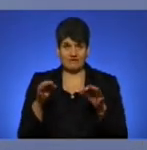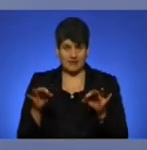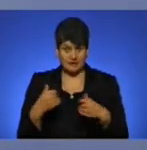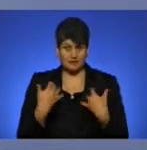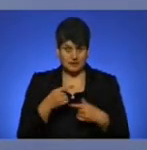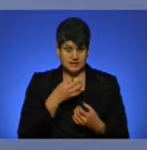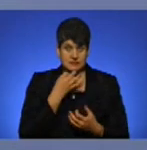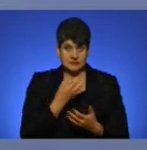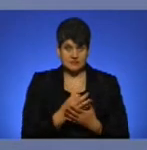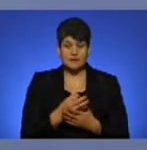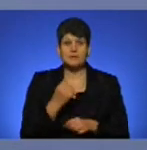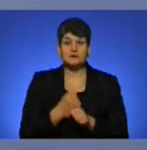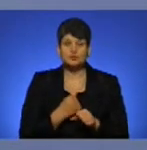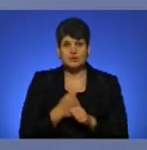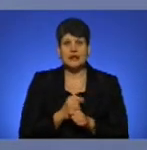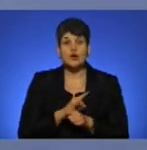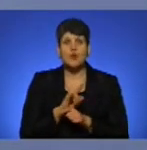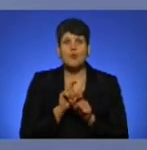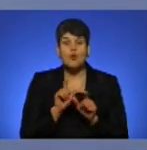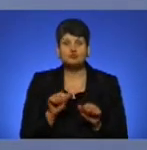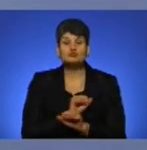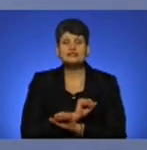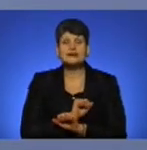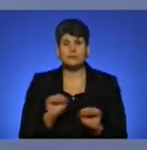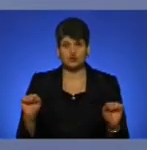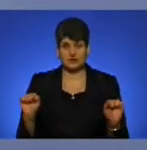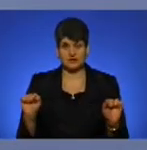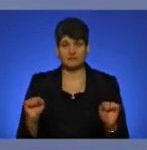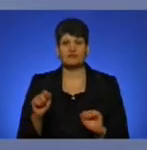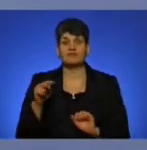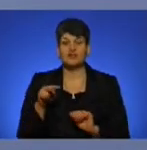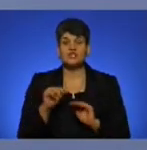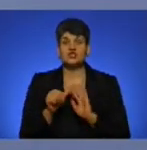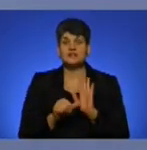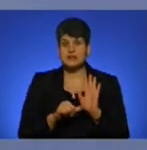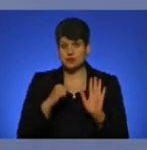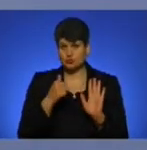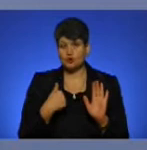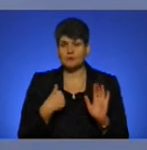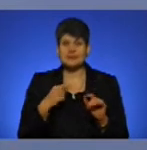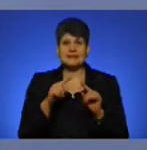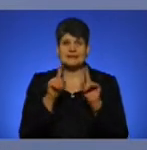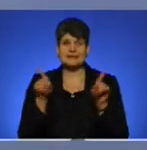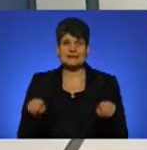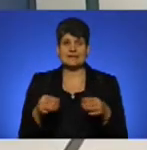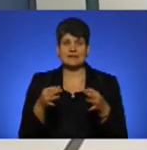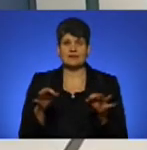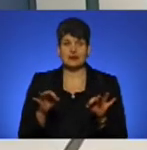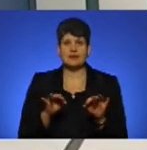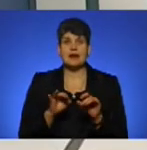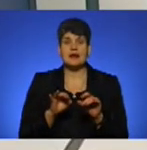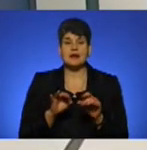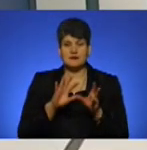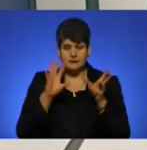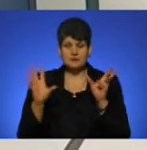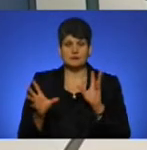функціонування аеропорту неможливо. І в 2016 році ми сертифікували аеродромний комплекс.